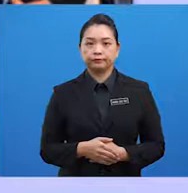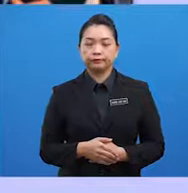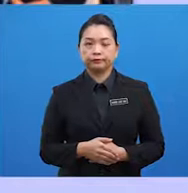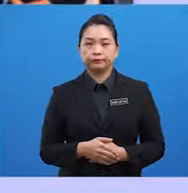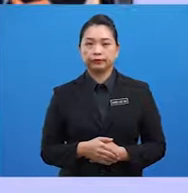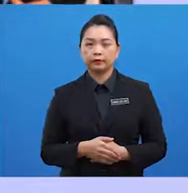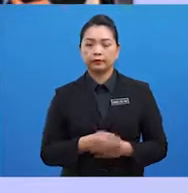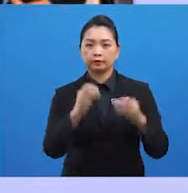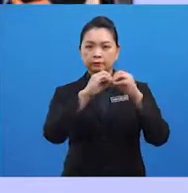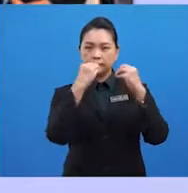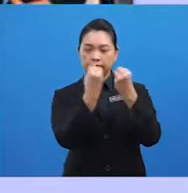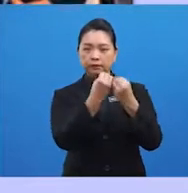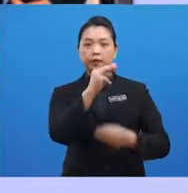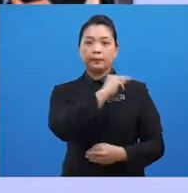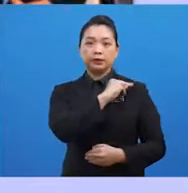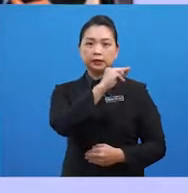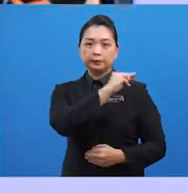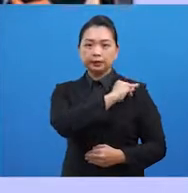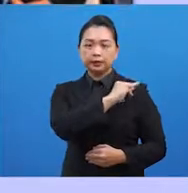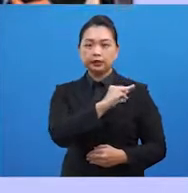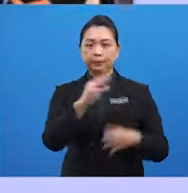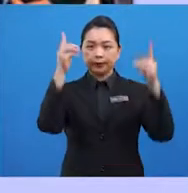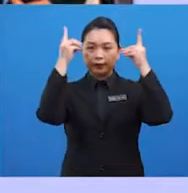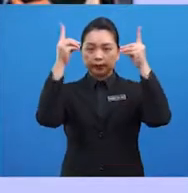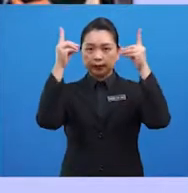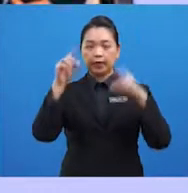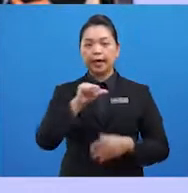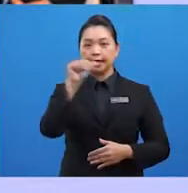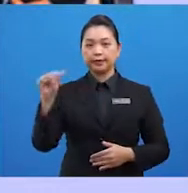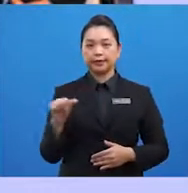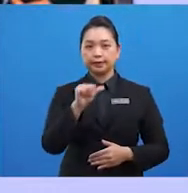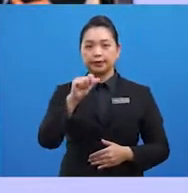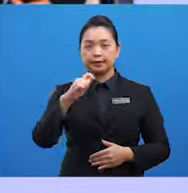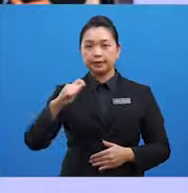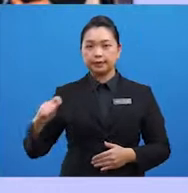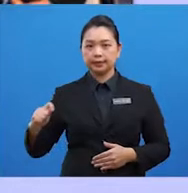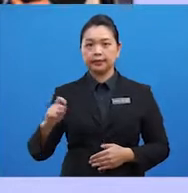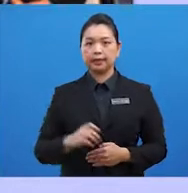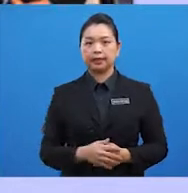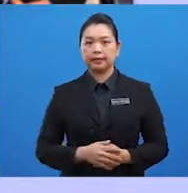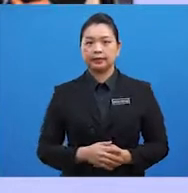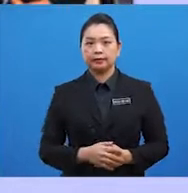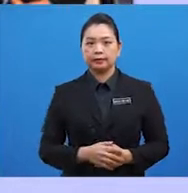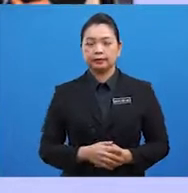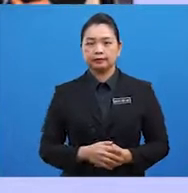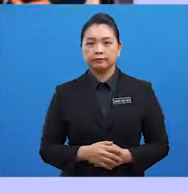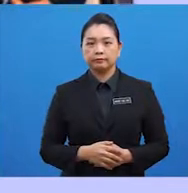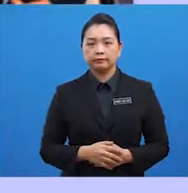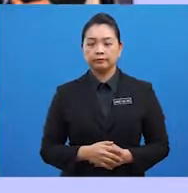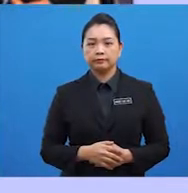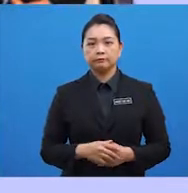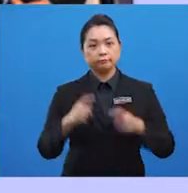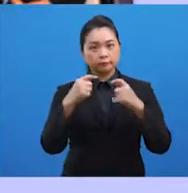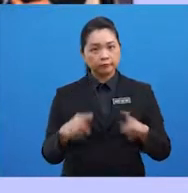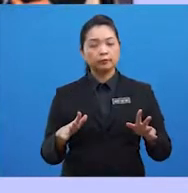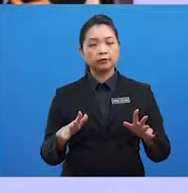Pertubuhan Menteri-Menteri Pendidikan Asia Tenggara Simeo pula